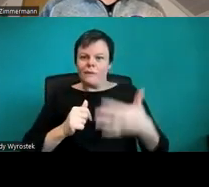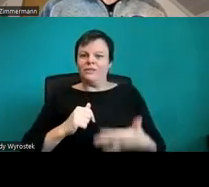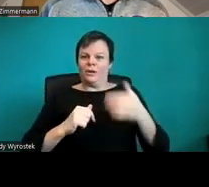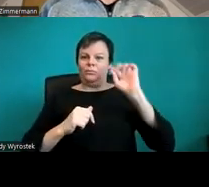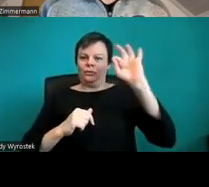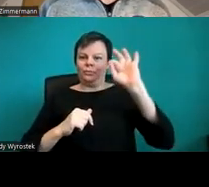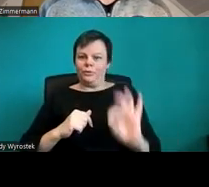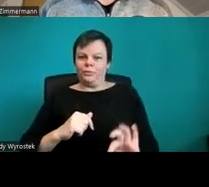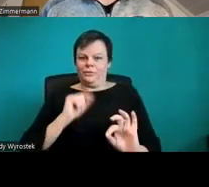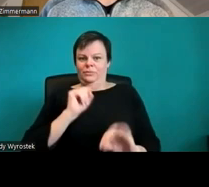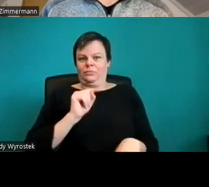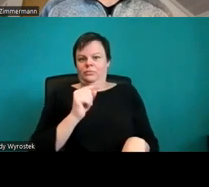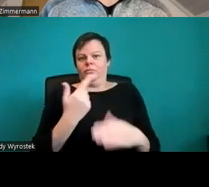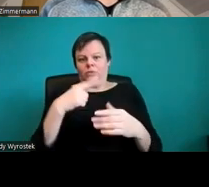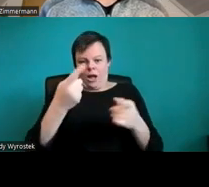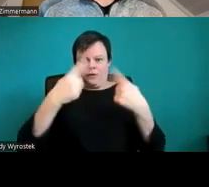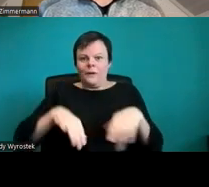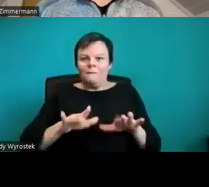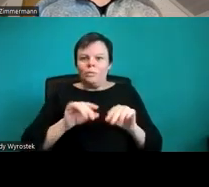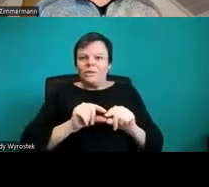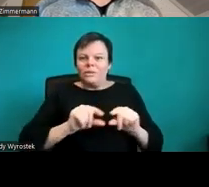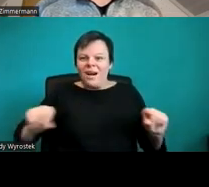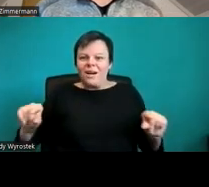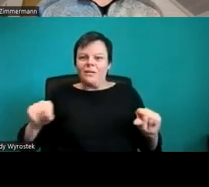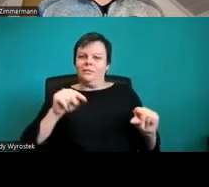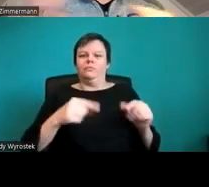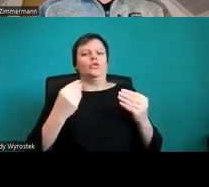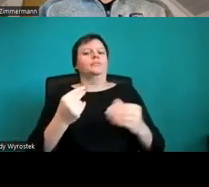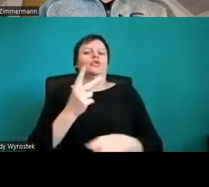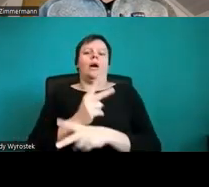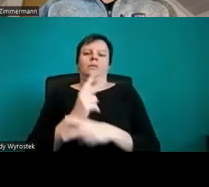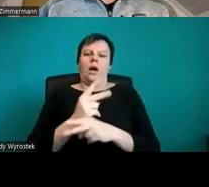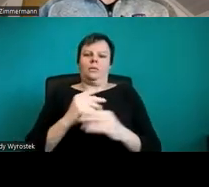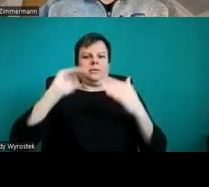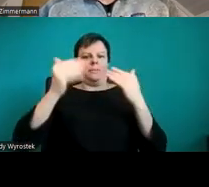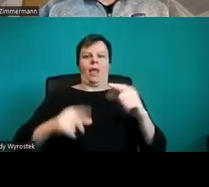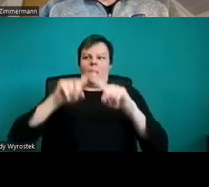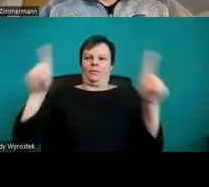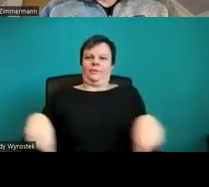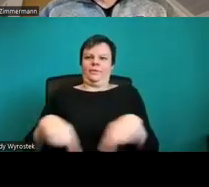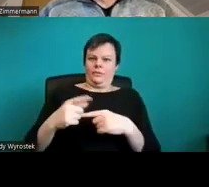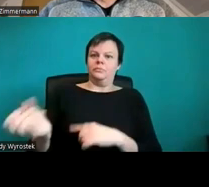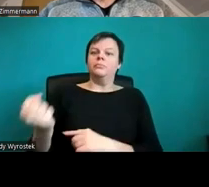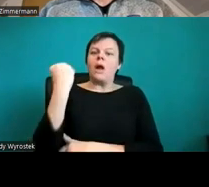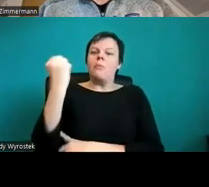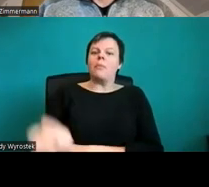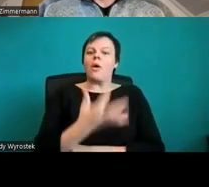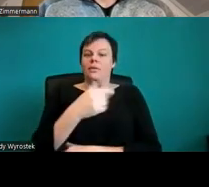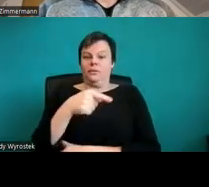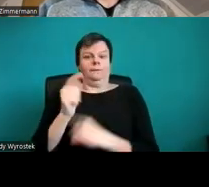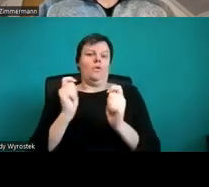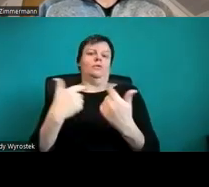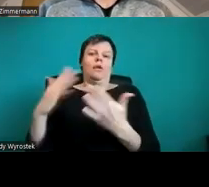-Template, das PowerPoint vorschlägt, wenn Sie nichts anderes einstellen. Hier kann man schon einiges